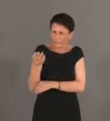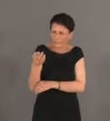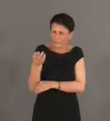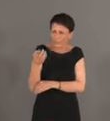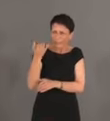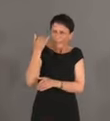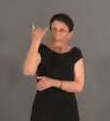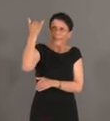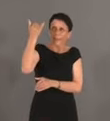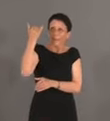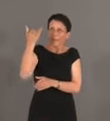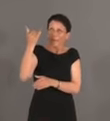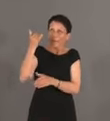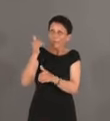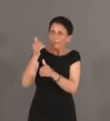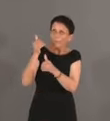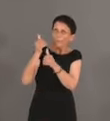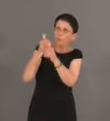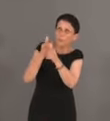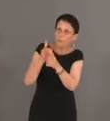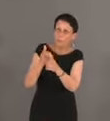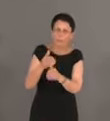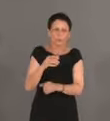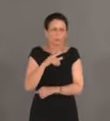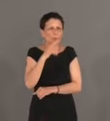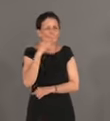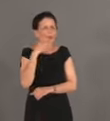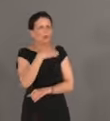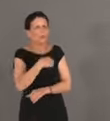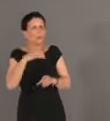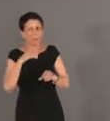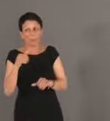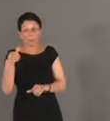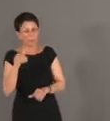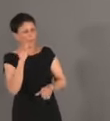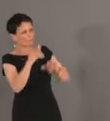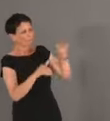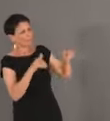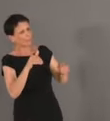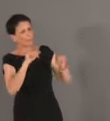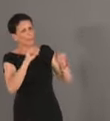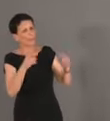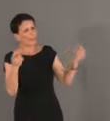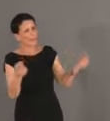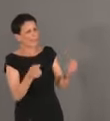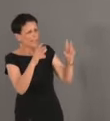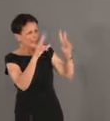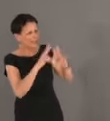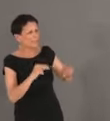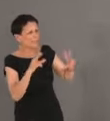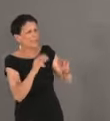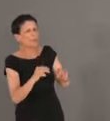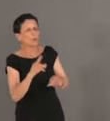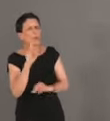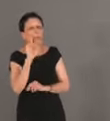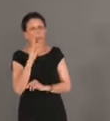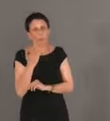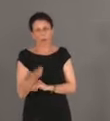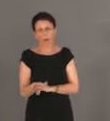Peut-être, M. le maire, pourriez-vous faire auprès de vos ouailles quelques exercices d'explication ? Parce qu